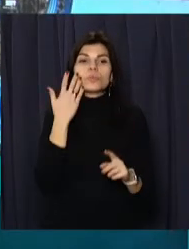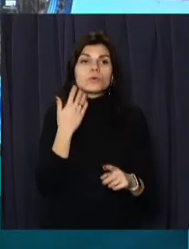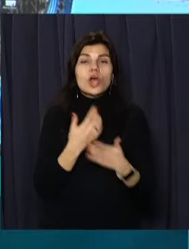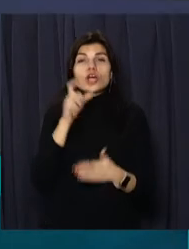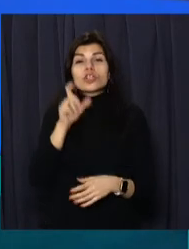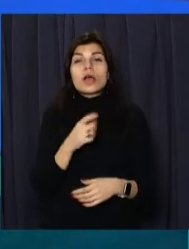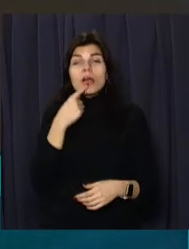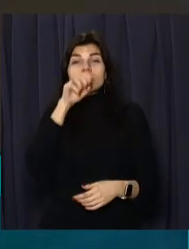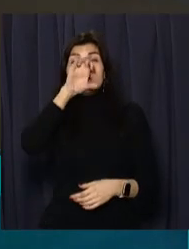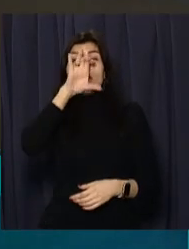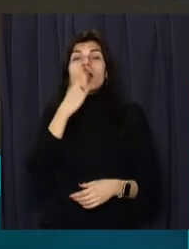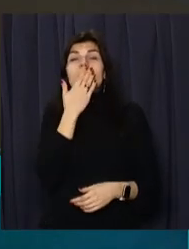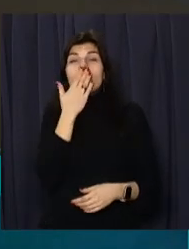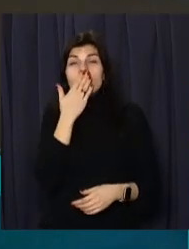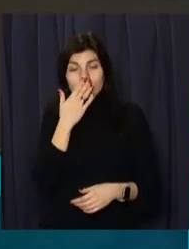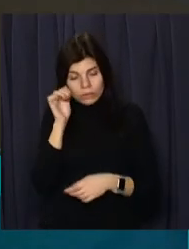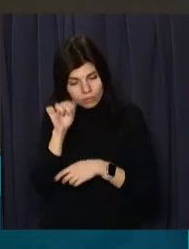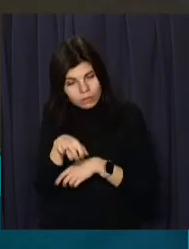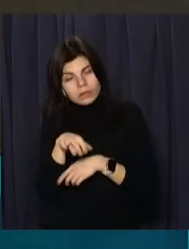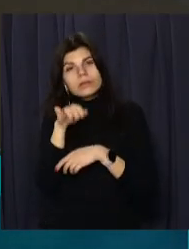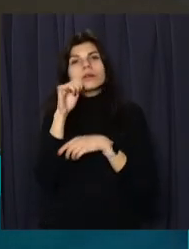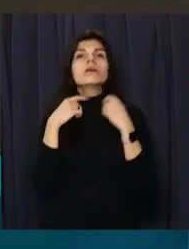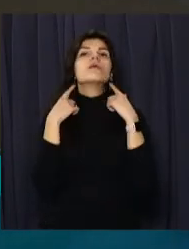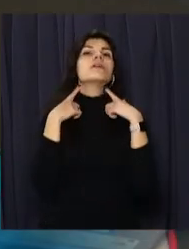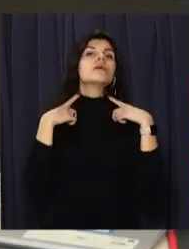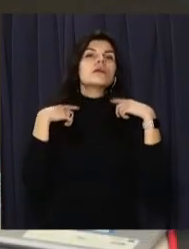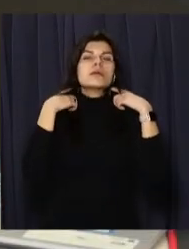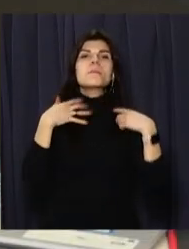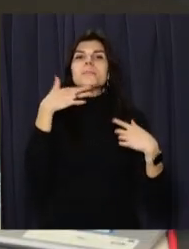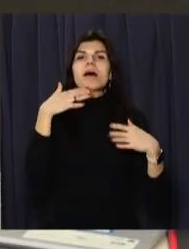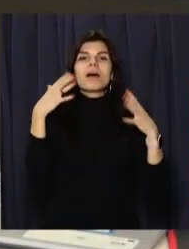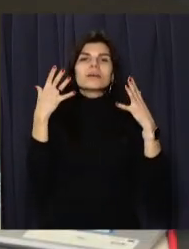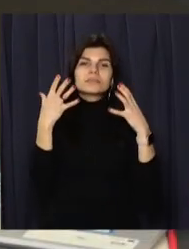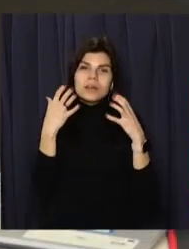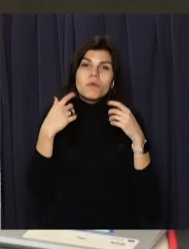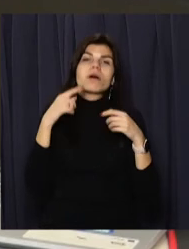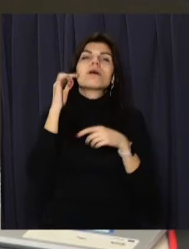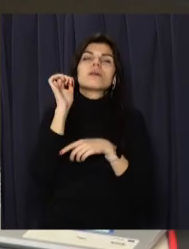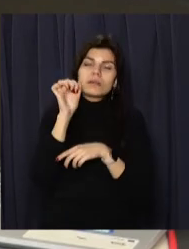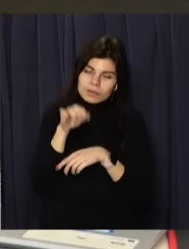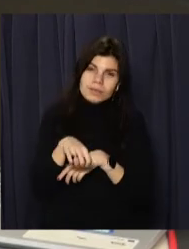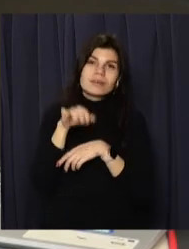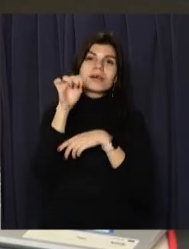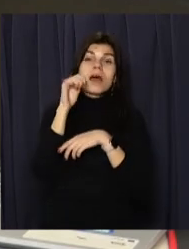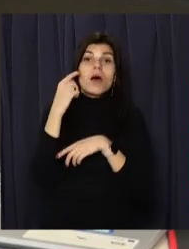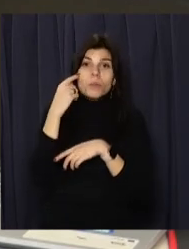зіваєте, наклоняєте голову, мишці розслабляються, шеї, і ви починаєте клівати головою, як говориться.